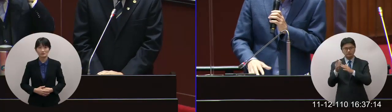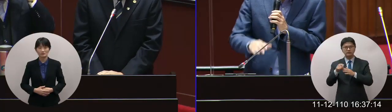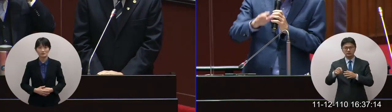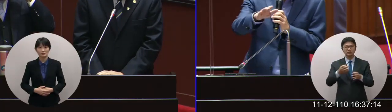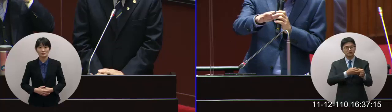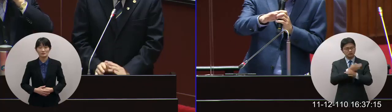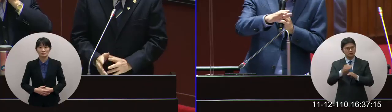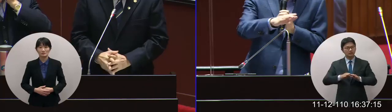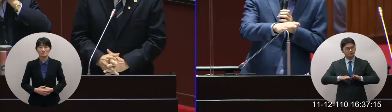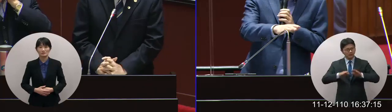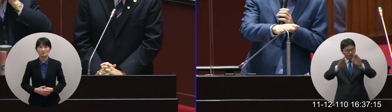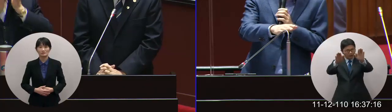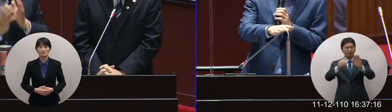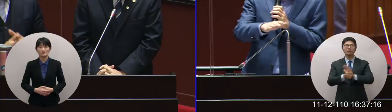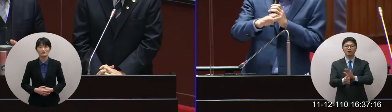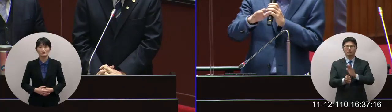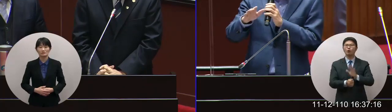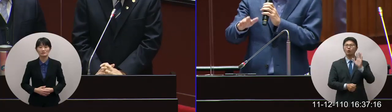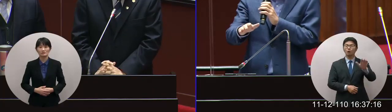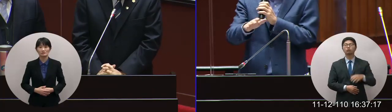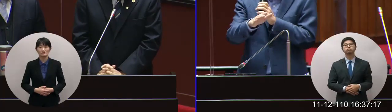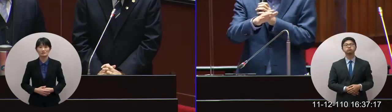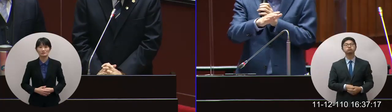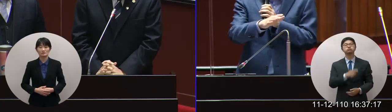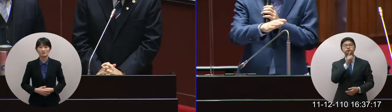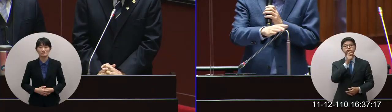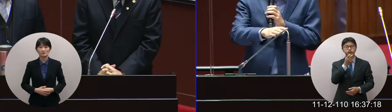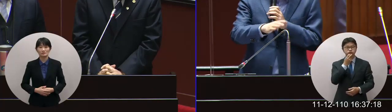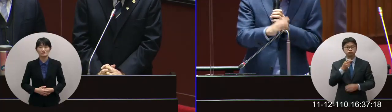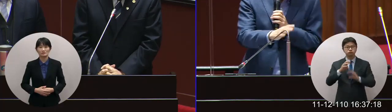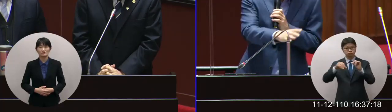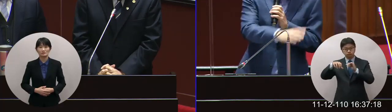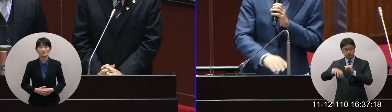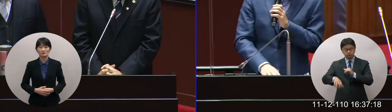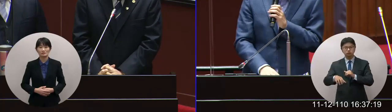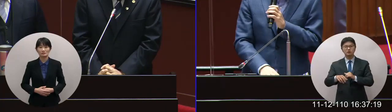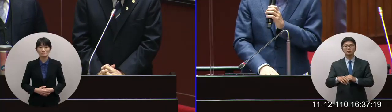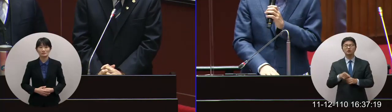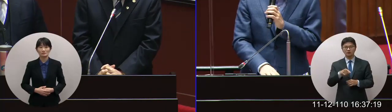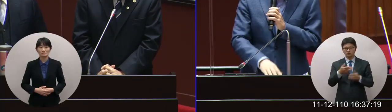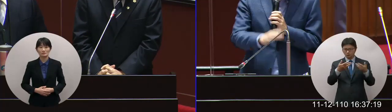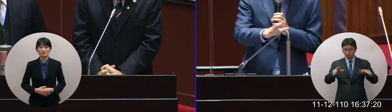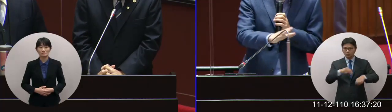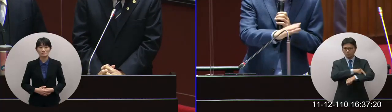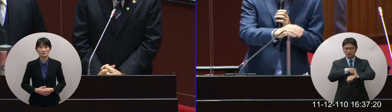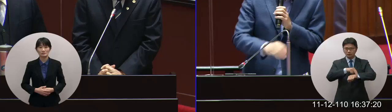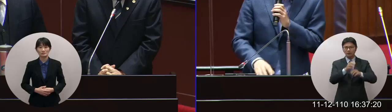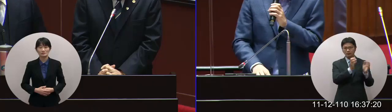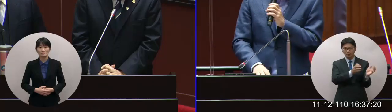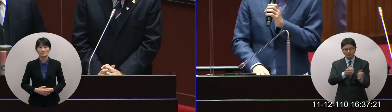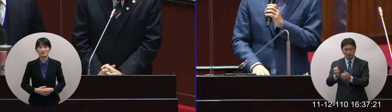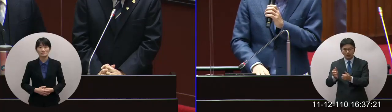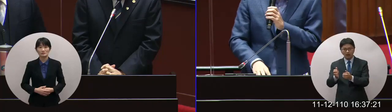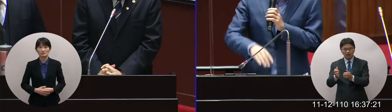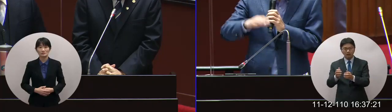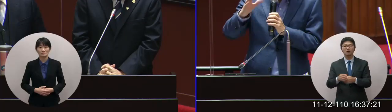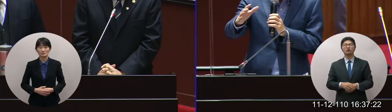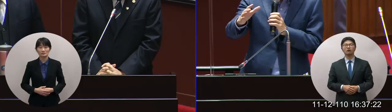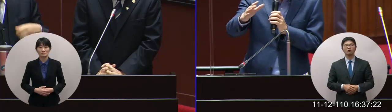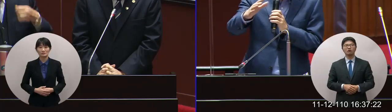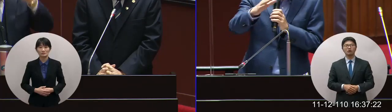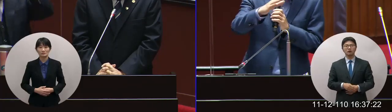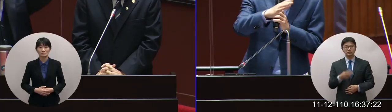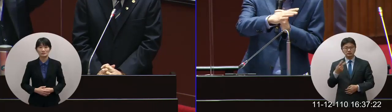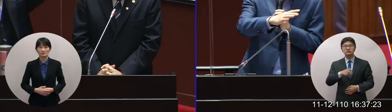不管我們中央地方很多的公共工程都已經進去了有些已經開閉完成了那